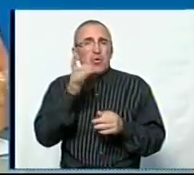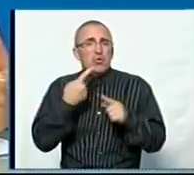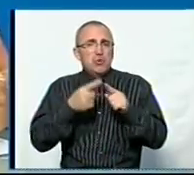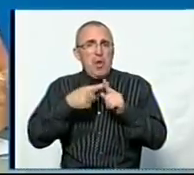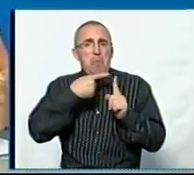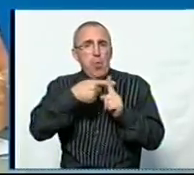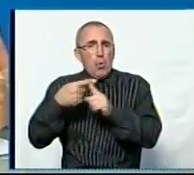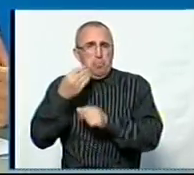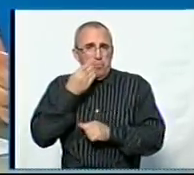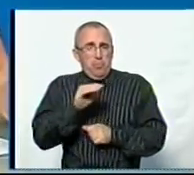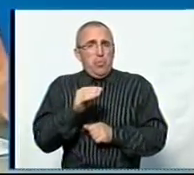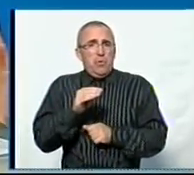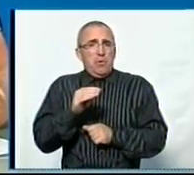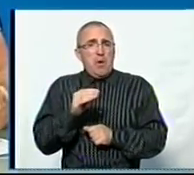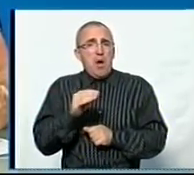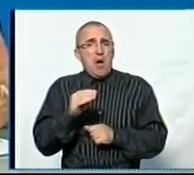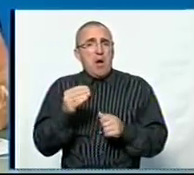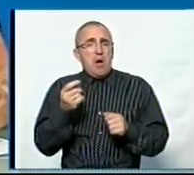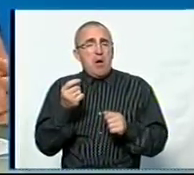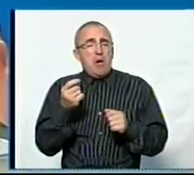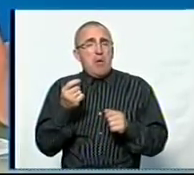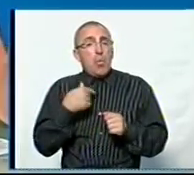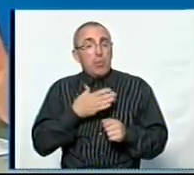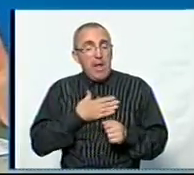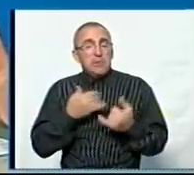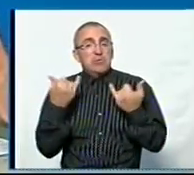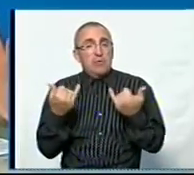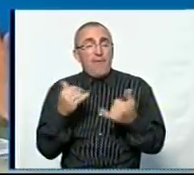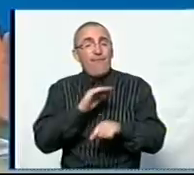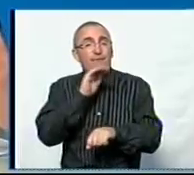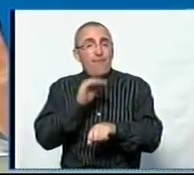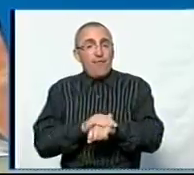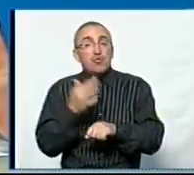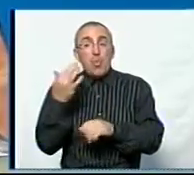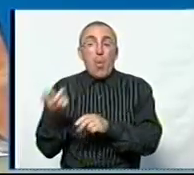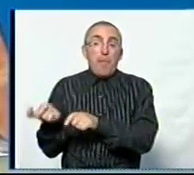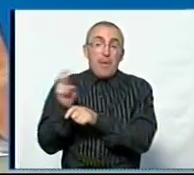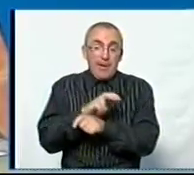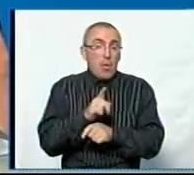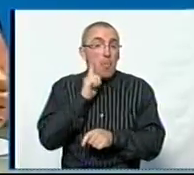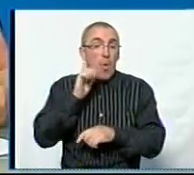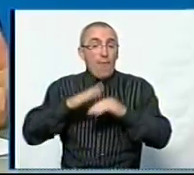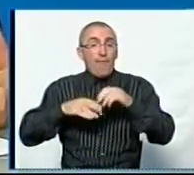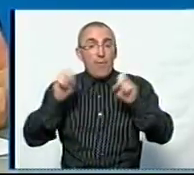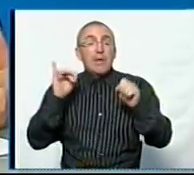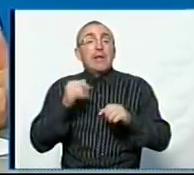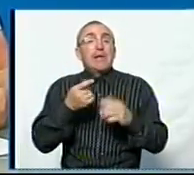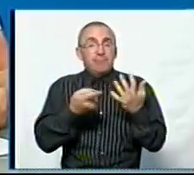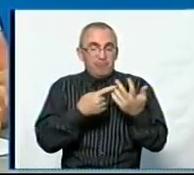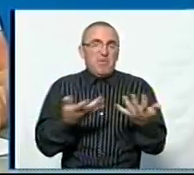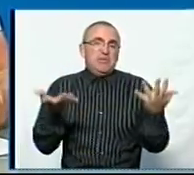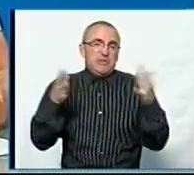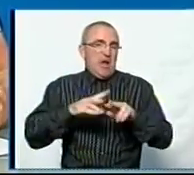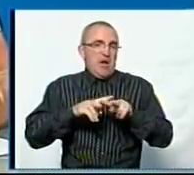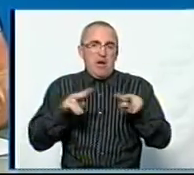це є позитивний сальдо. Більше залишилось? В нас на сьогодні, фактично, скільки приходить молодих фахівців, скільки залишає заклади